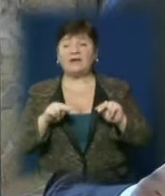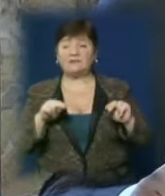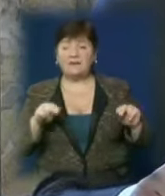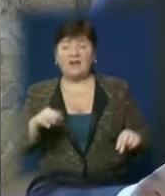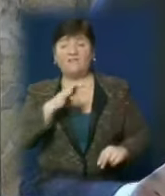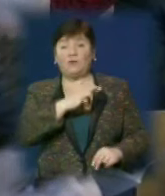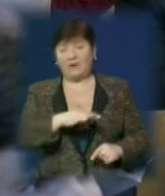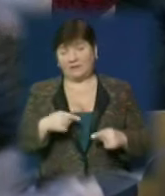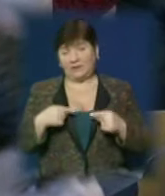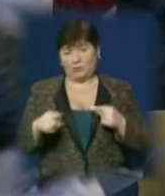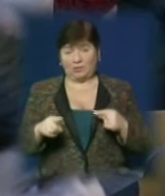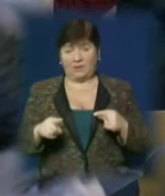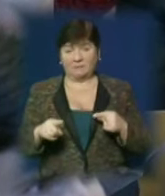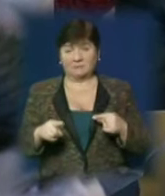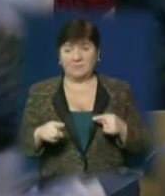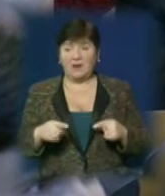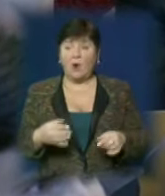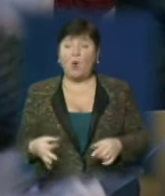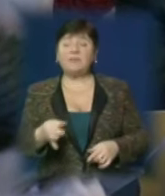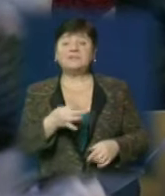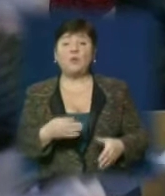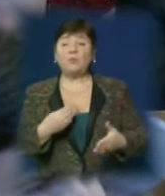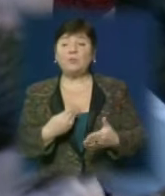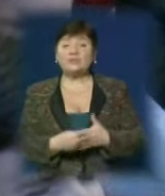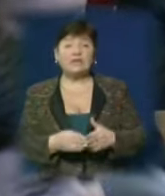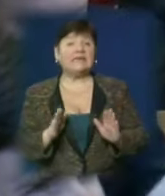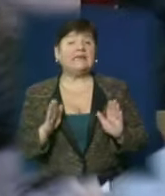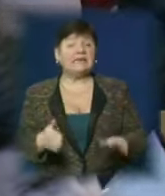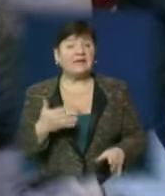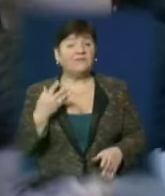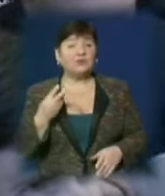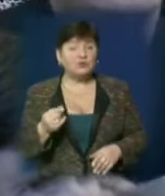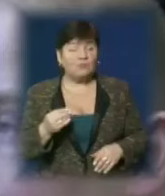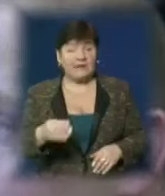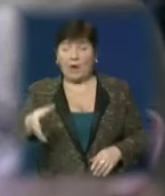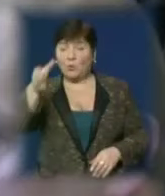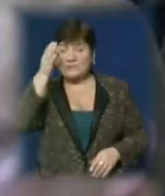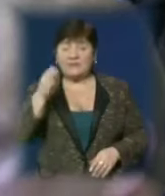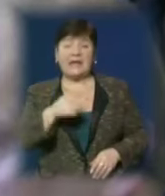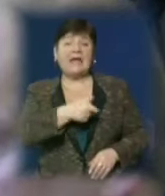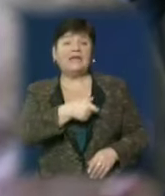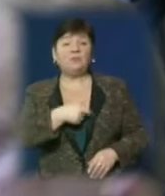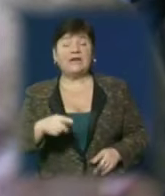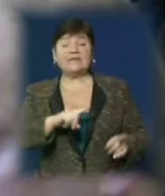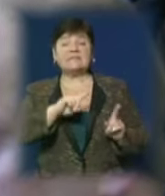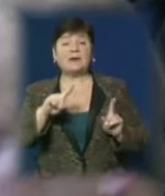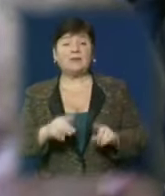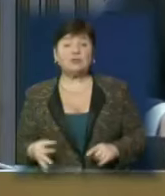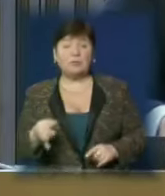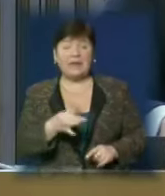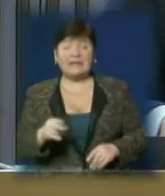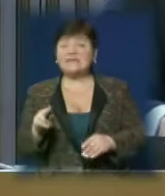і тому подібні. Яблуком розбрату в обласному бюджеті стало не тільки фінансування закладів освіти. Депутати Закарпатської облради